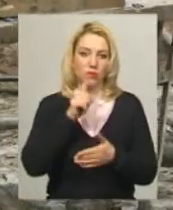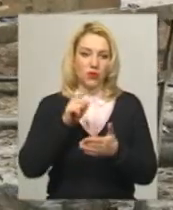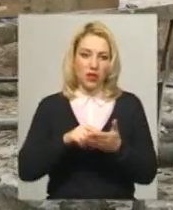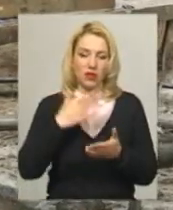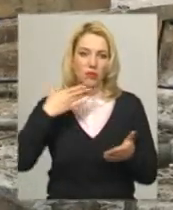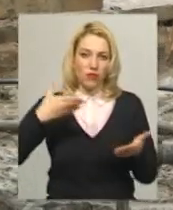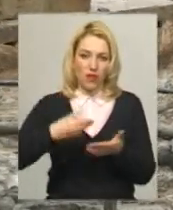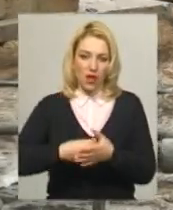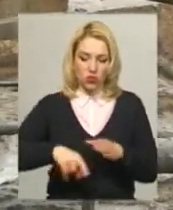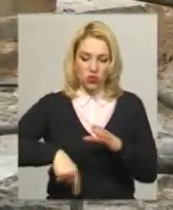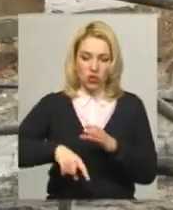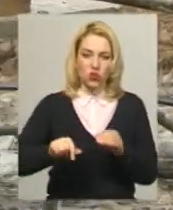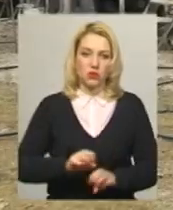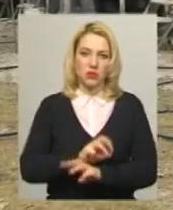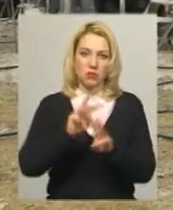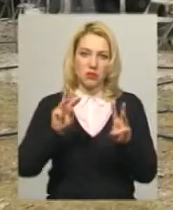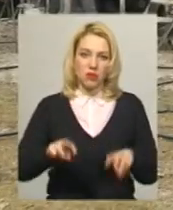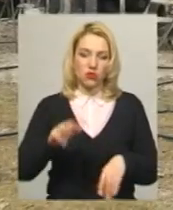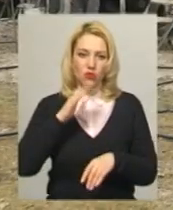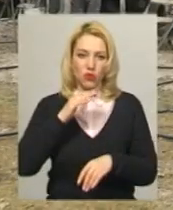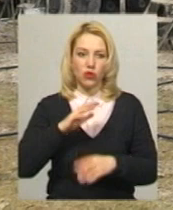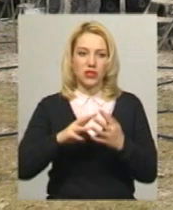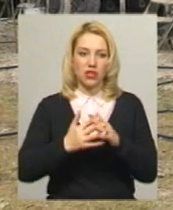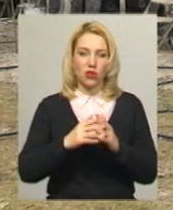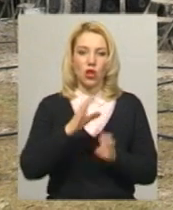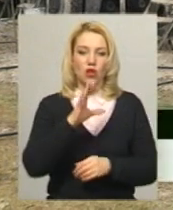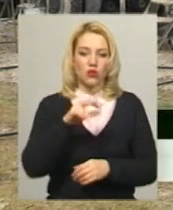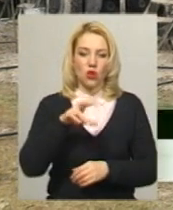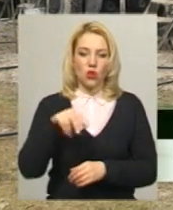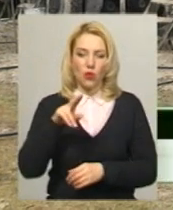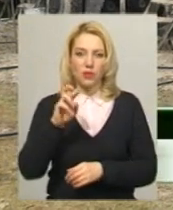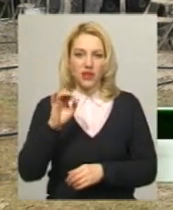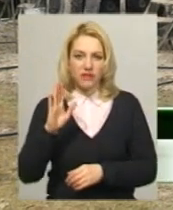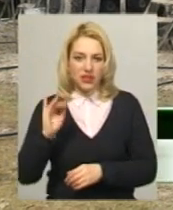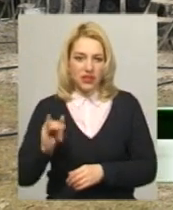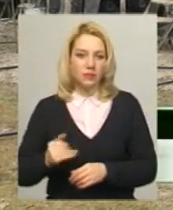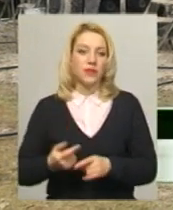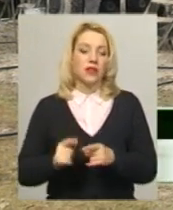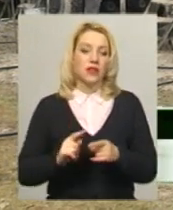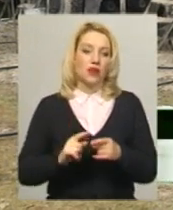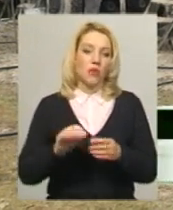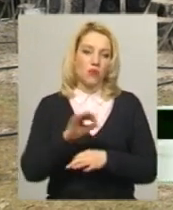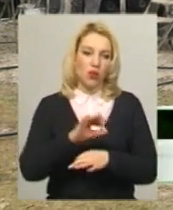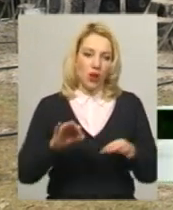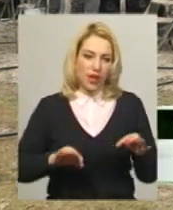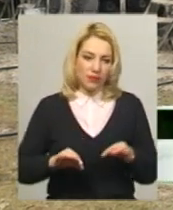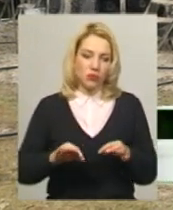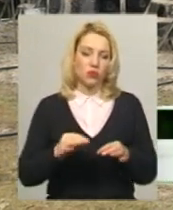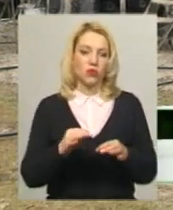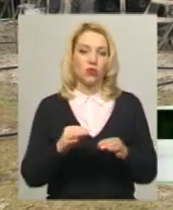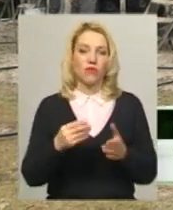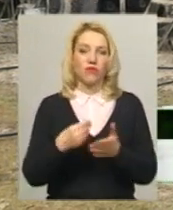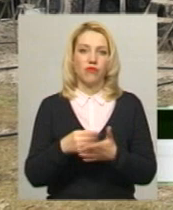забезпечення водою всіх жителів Солобковець. Проєкт на вартність – мільйон двісті свердловини, але,